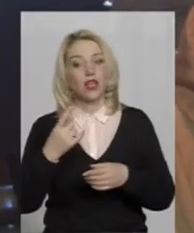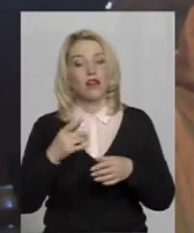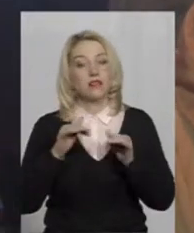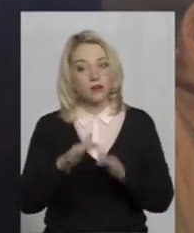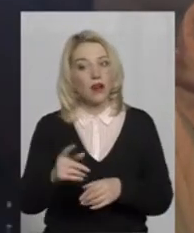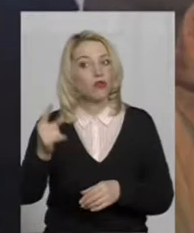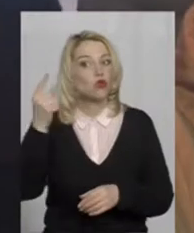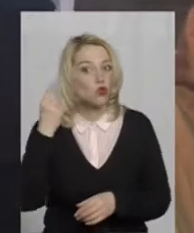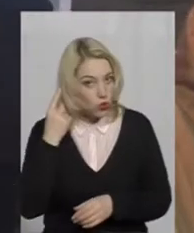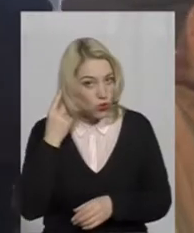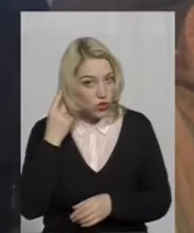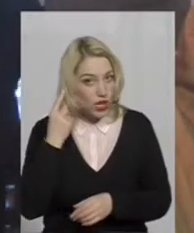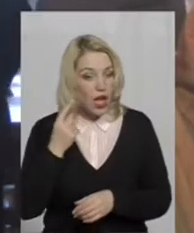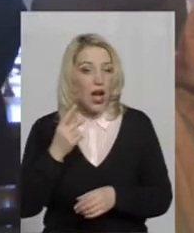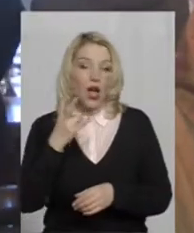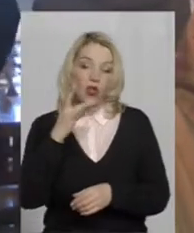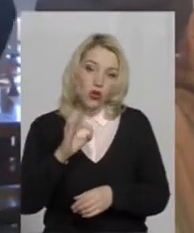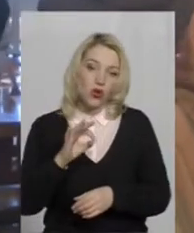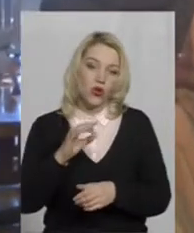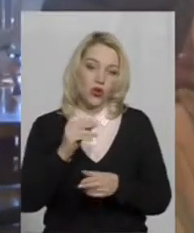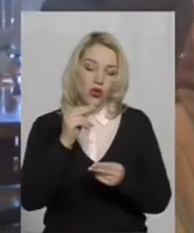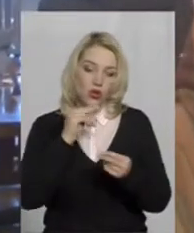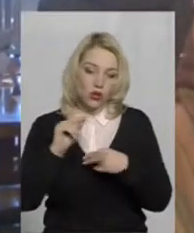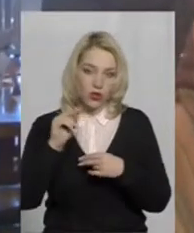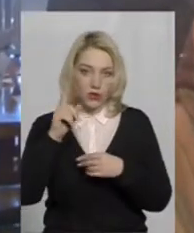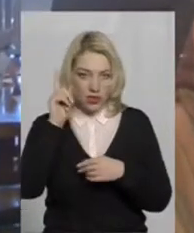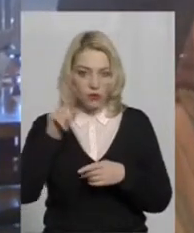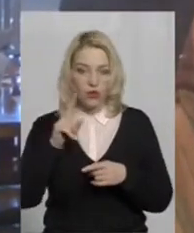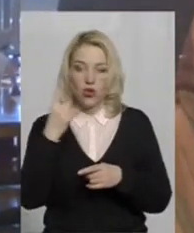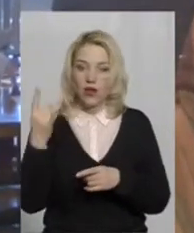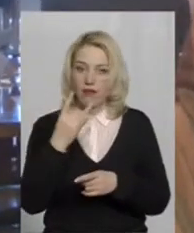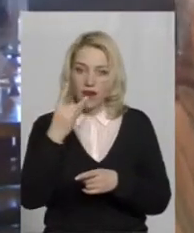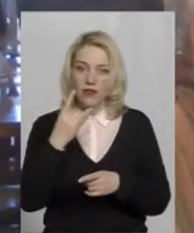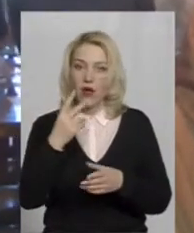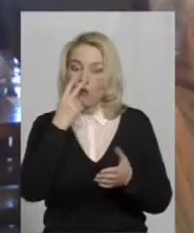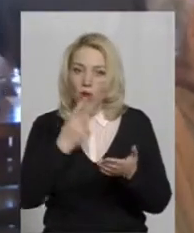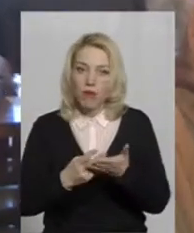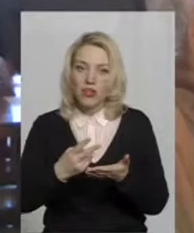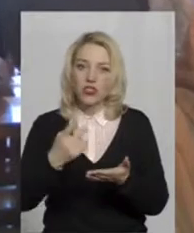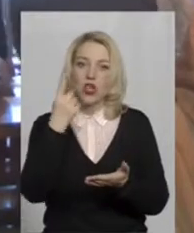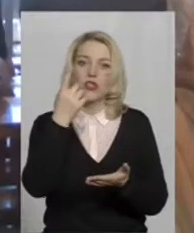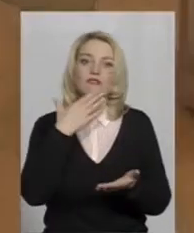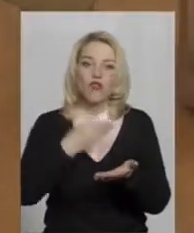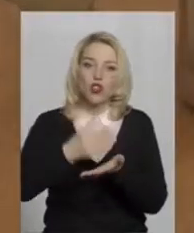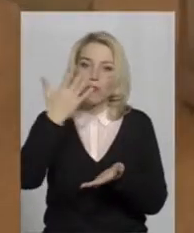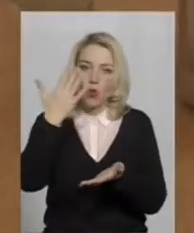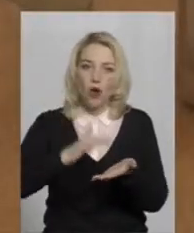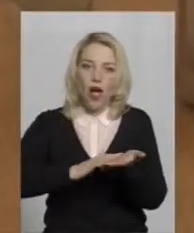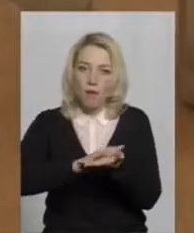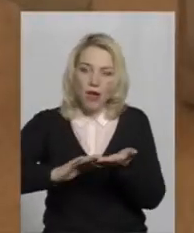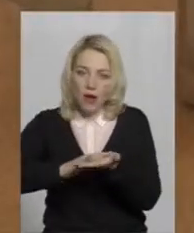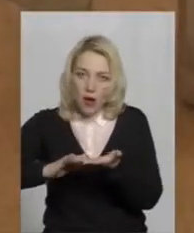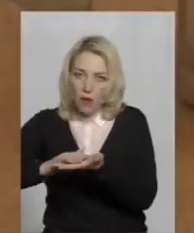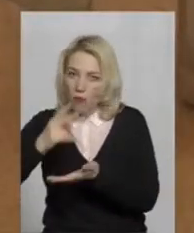і ми добре знаємо, що краще один раз побачити, навіть своїми руками, ніж сто разів почути. Голова